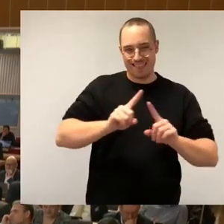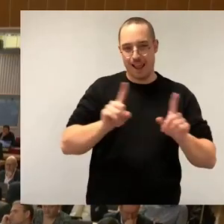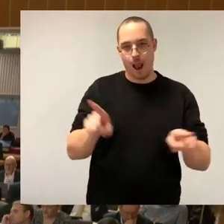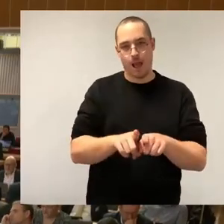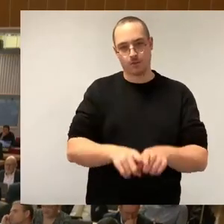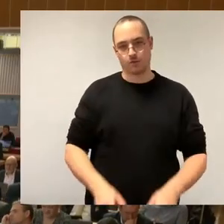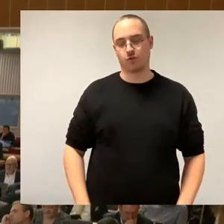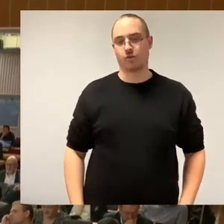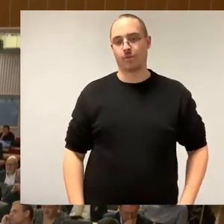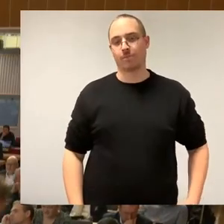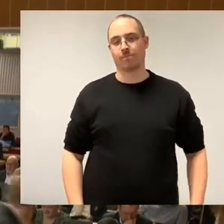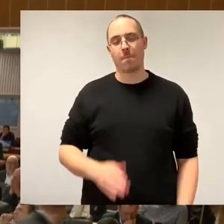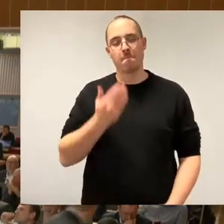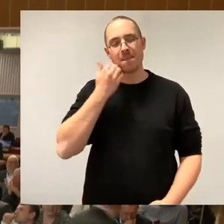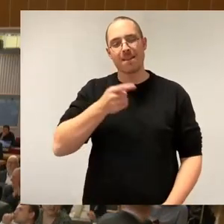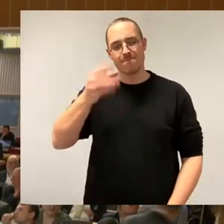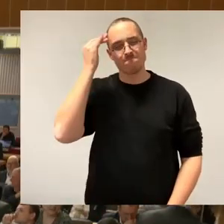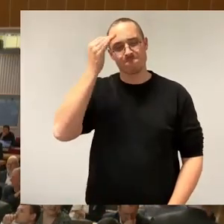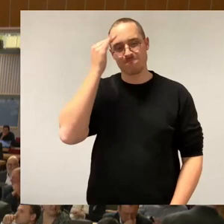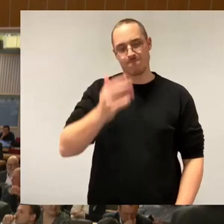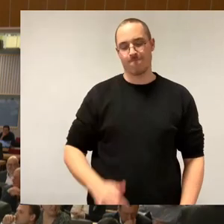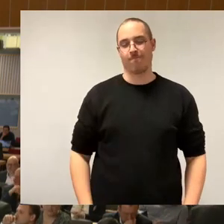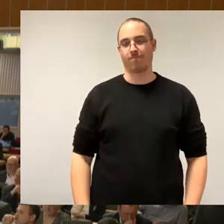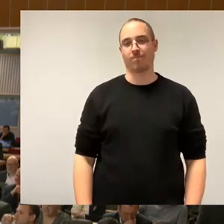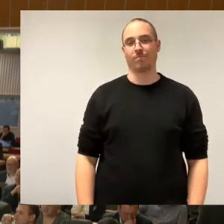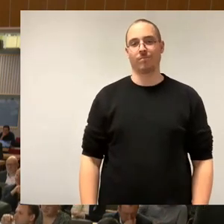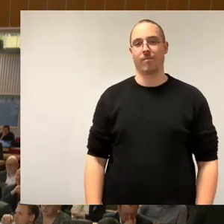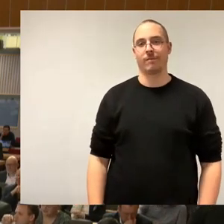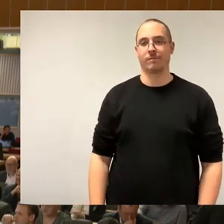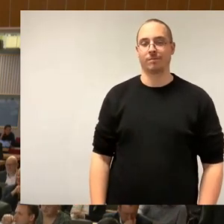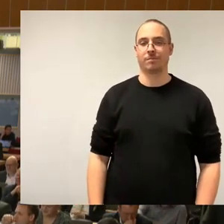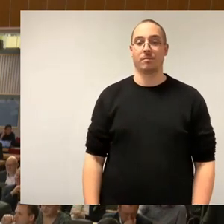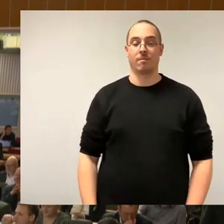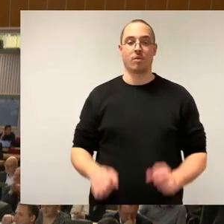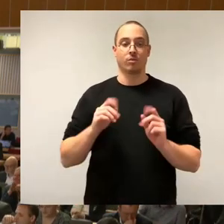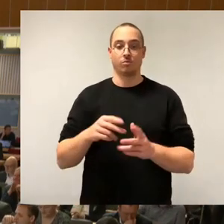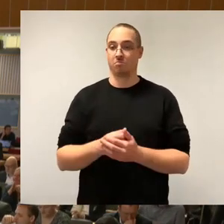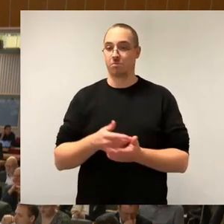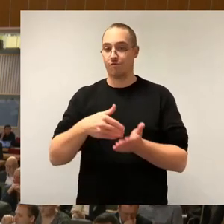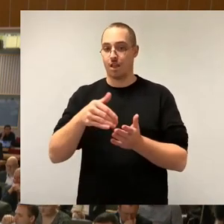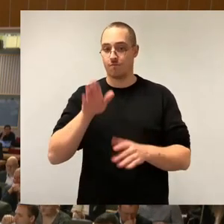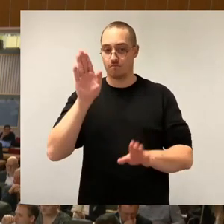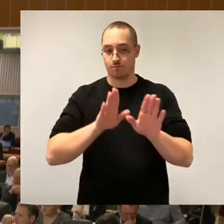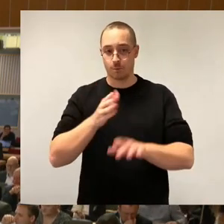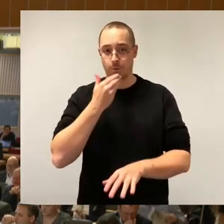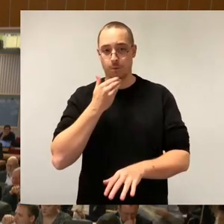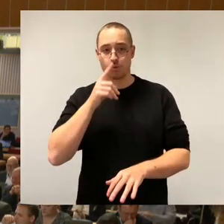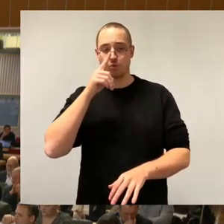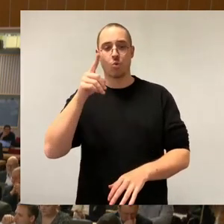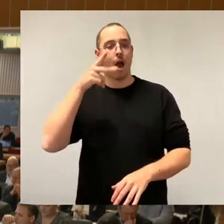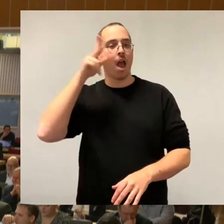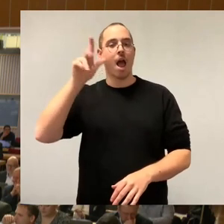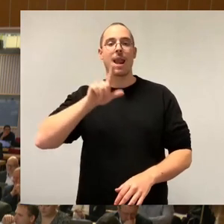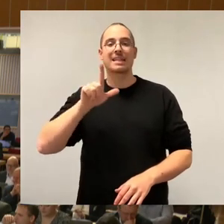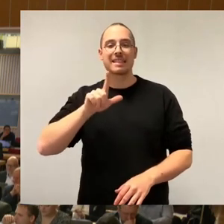So, ich sehe mal keine weiteren Wortmeldungen, außer Herrn Lazzinski. Und ich würde das mal mit